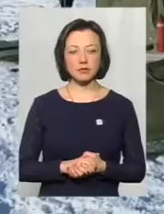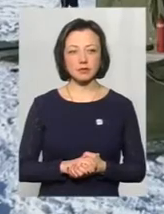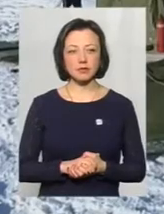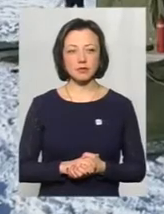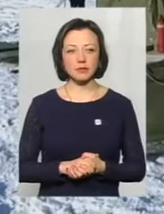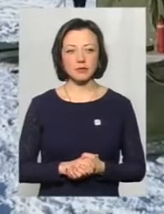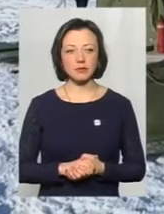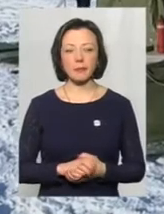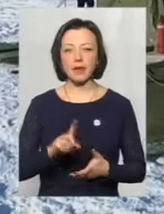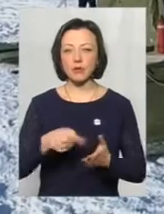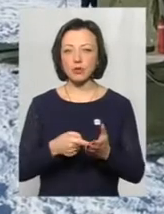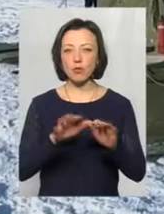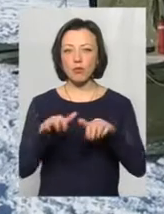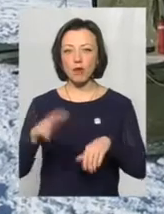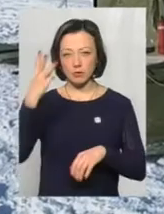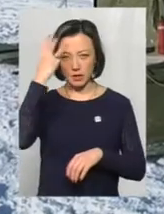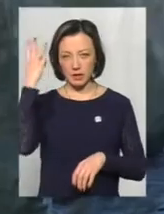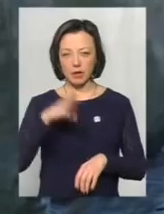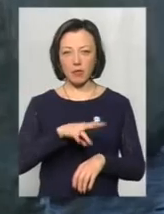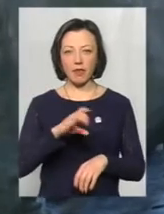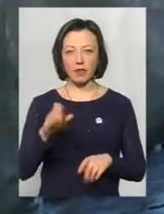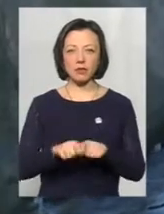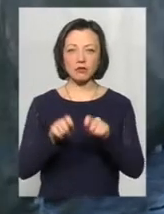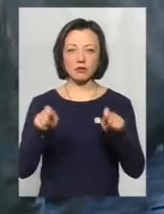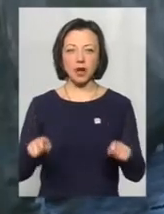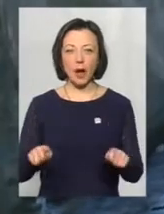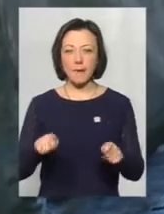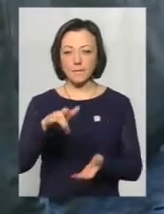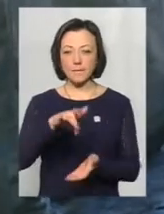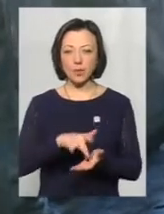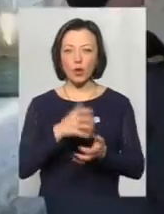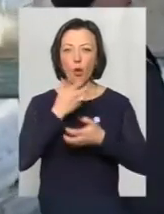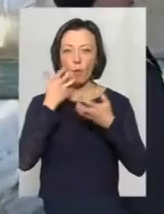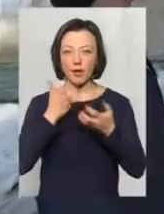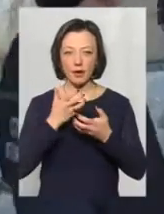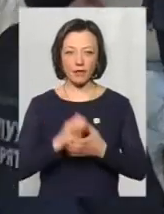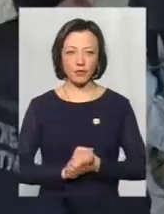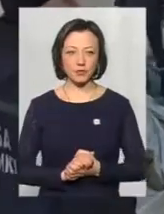На міському пляжі у Хмельницькому надзвичайники розгортають мобільний пункт обігріву.